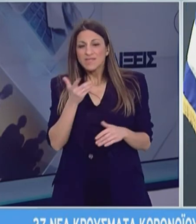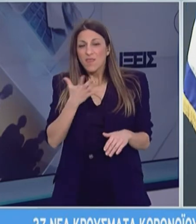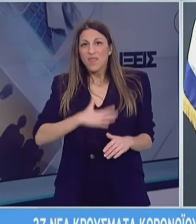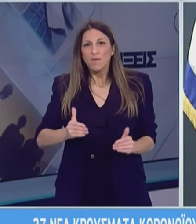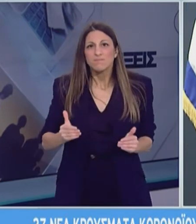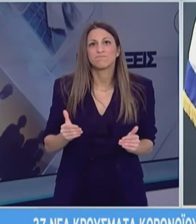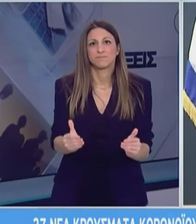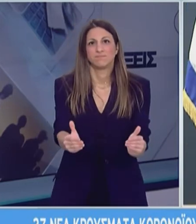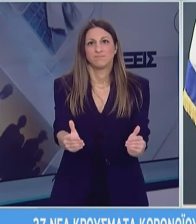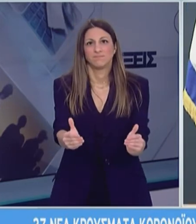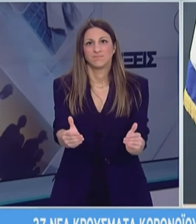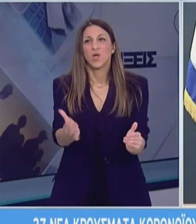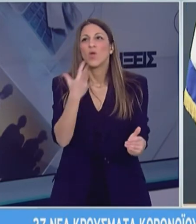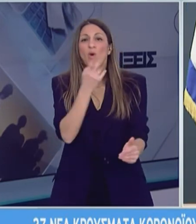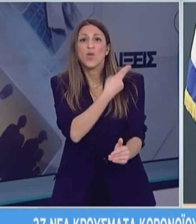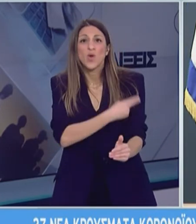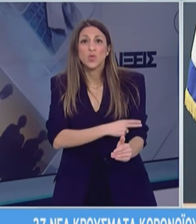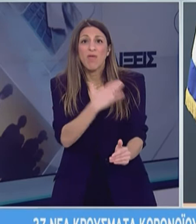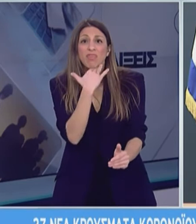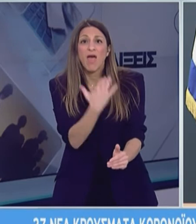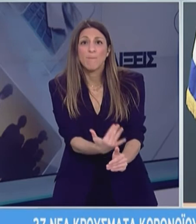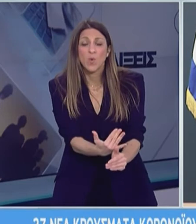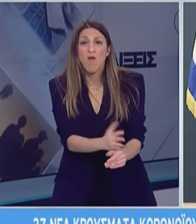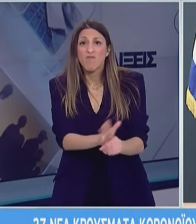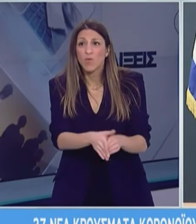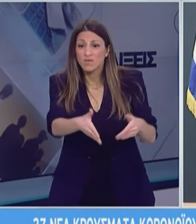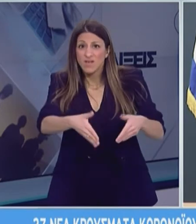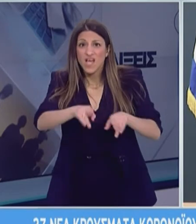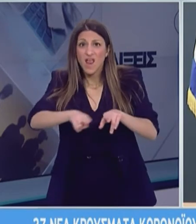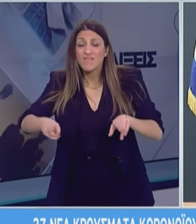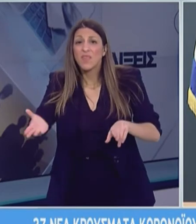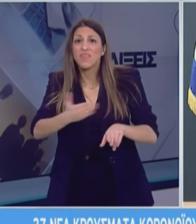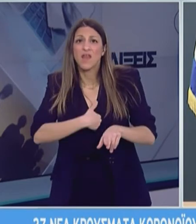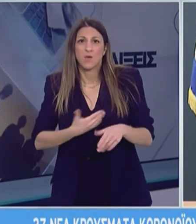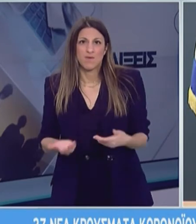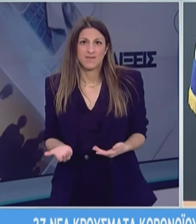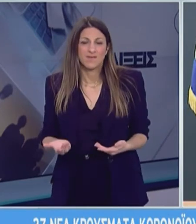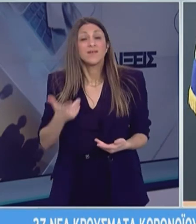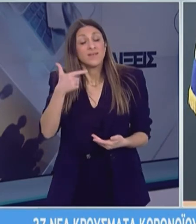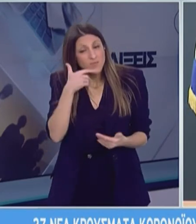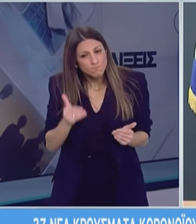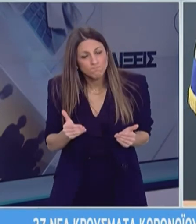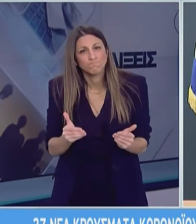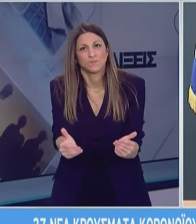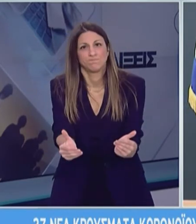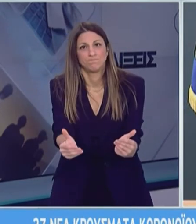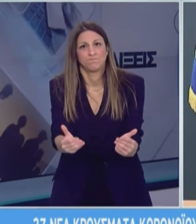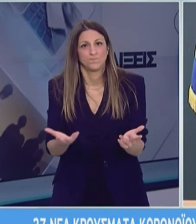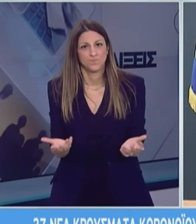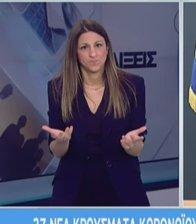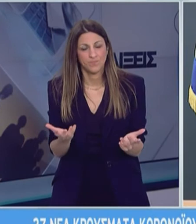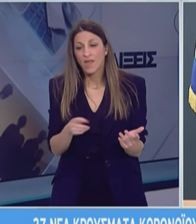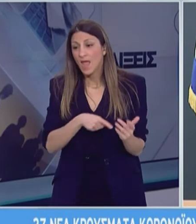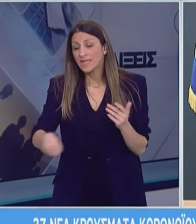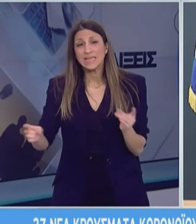δεν θέλουμε να στρεσάρουμε το σύστημα υγείας μαζί ακόμα και ο νοιός επιβιώσει και κάνει μια πορεία μέσα